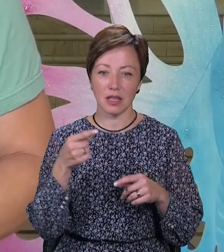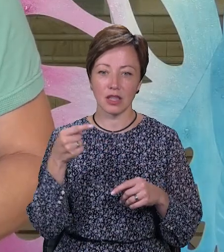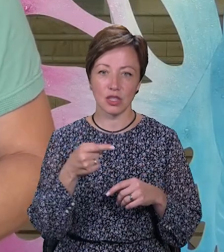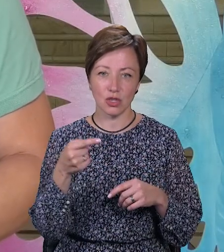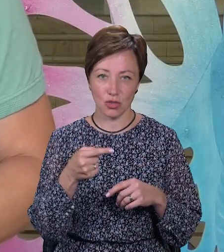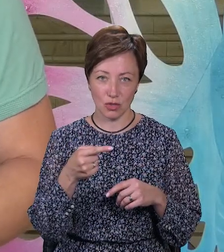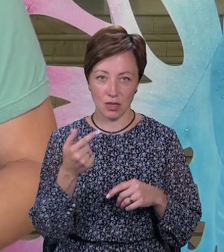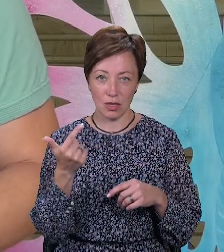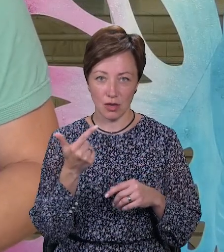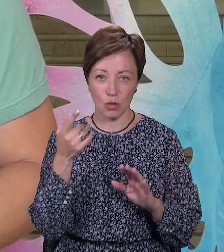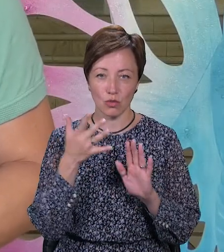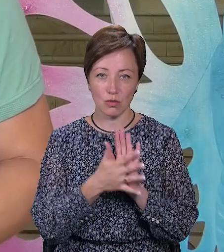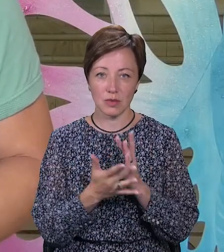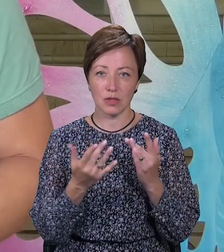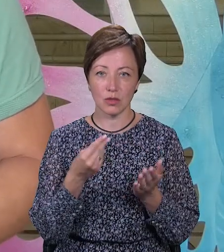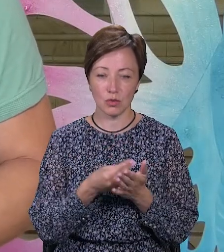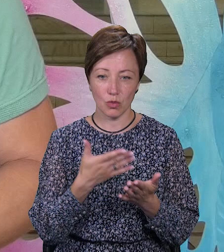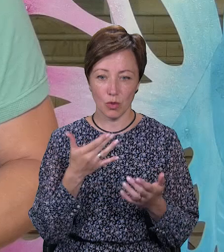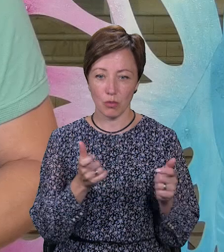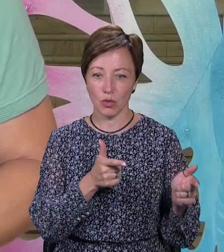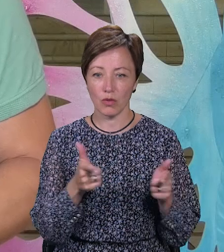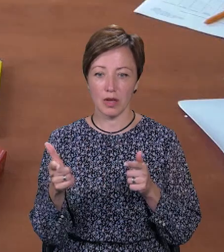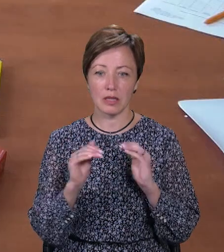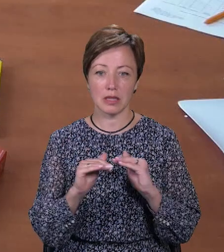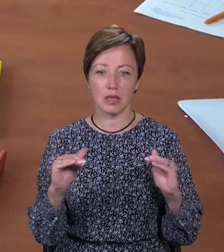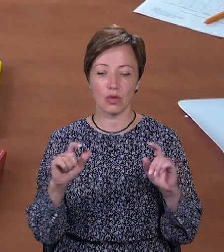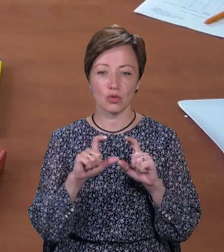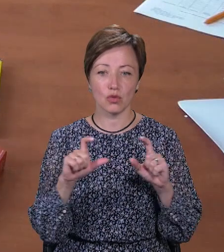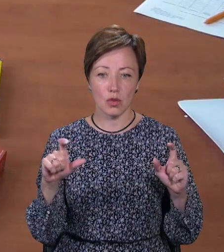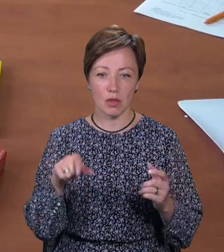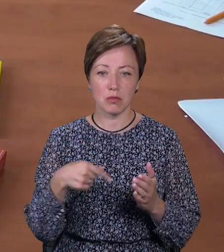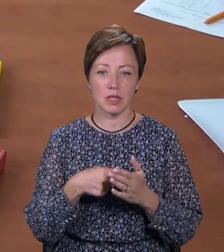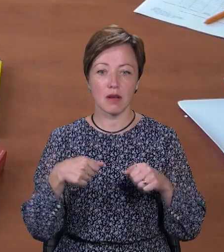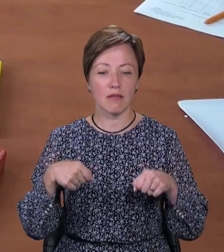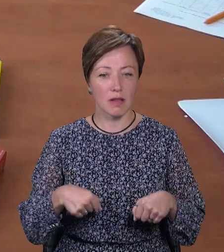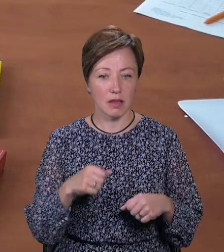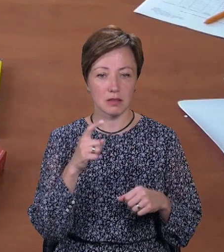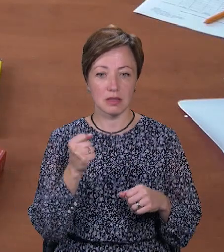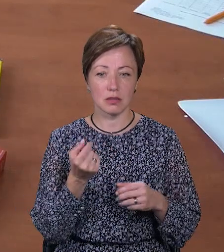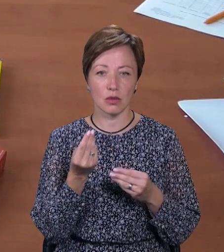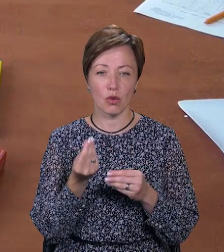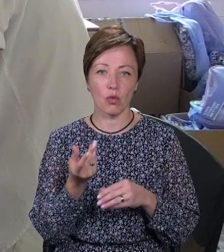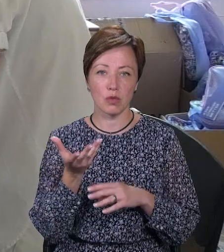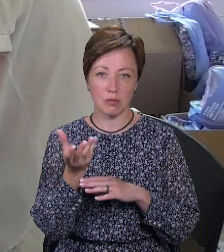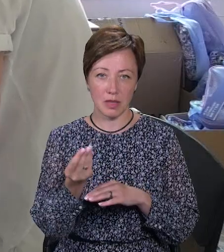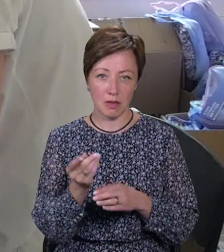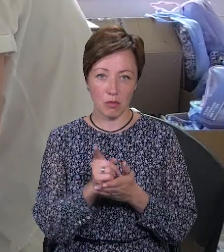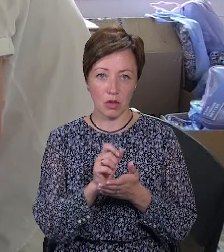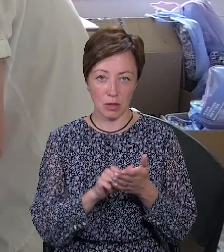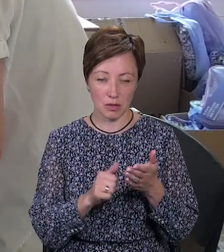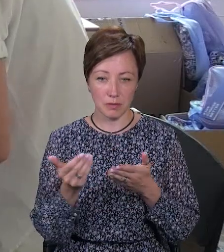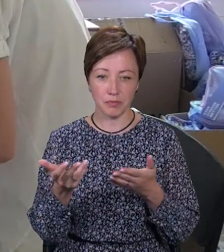гривень, і розумію, чи настільки це коштовно, зараз підготувати дітей до школи, міська влада за кошти клапників податків